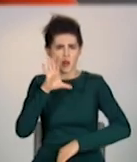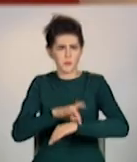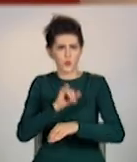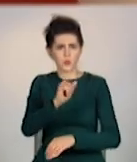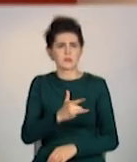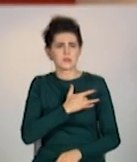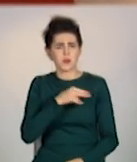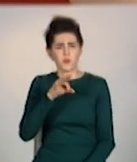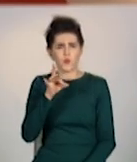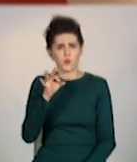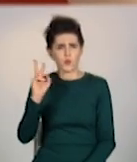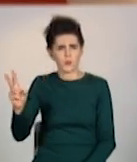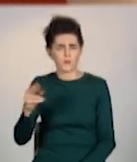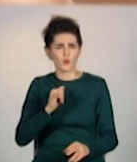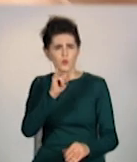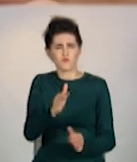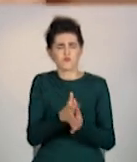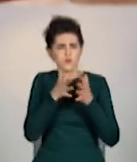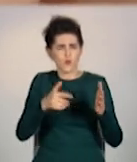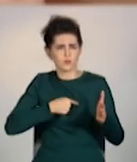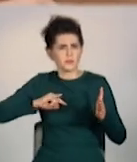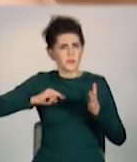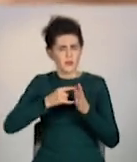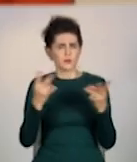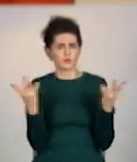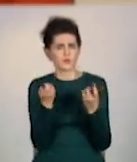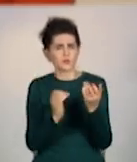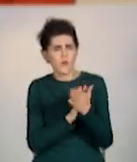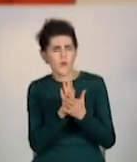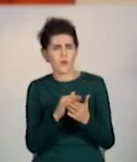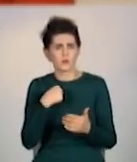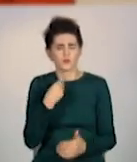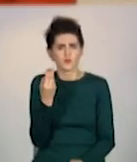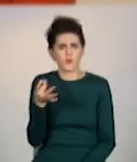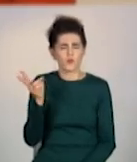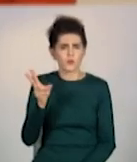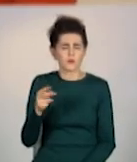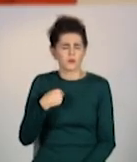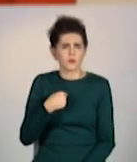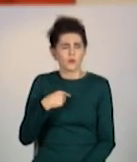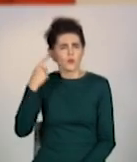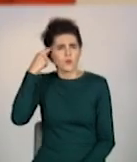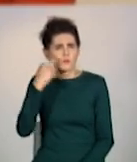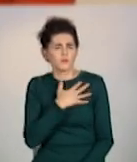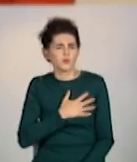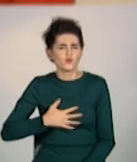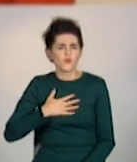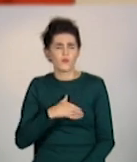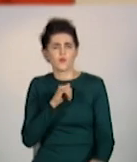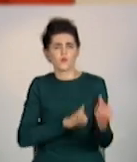ваду серця за велику для її віку. Ми настільки були шоковані, і ми ніколи не думали, що